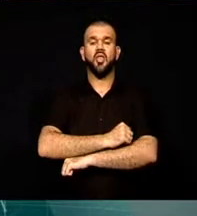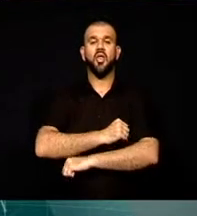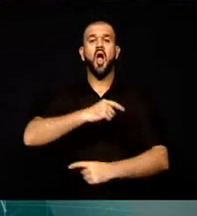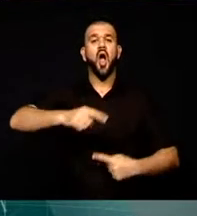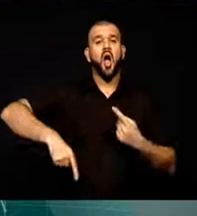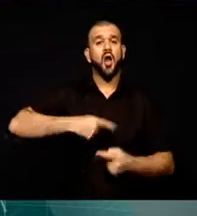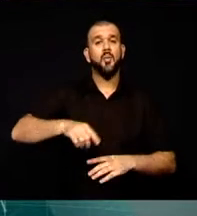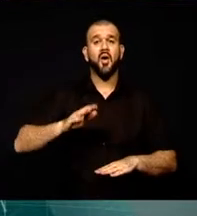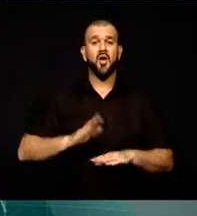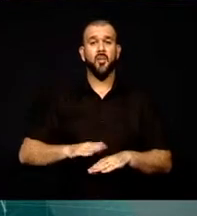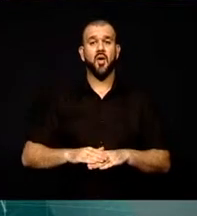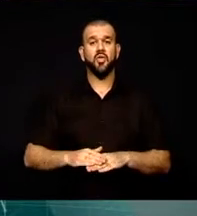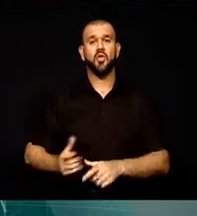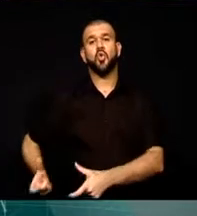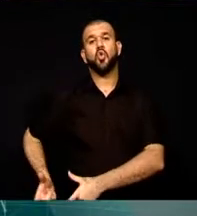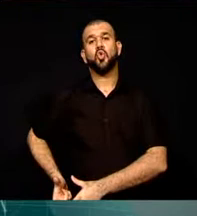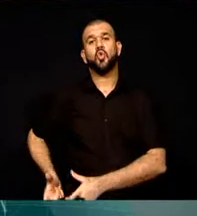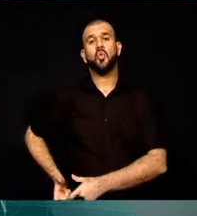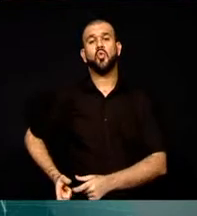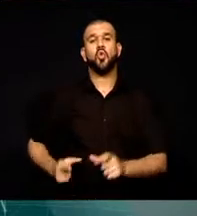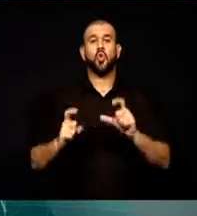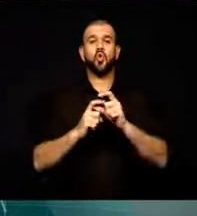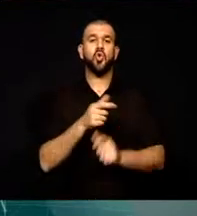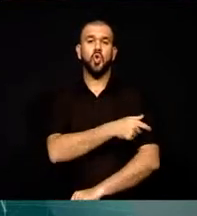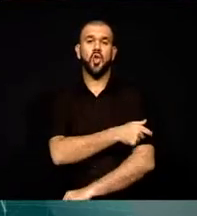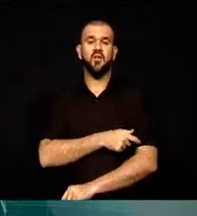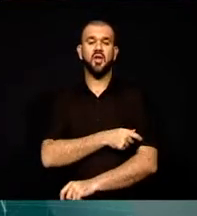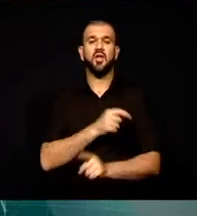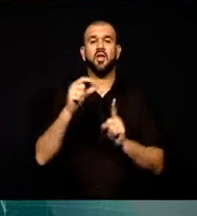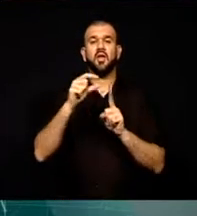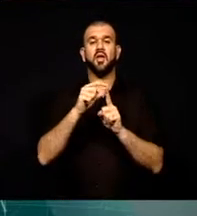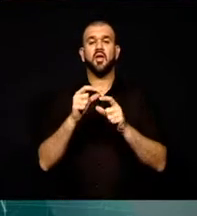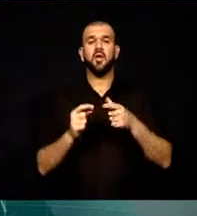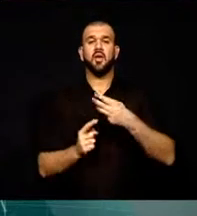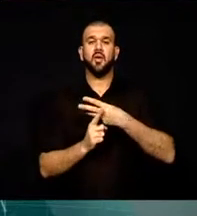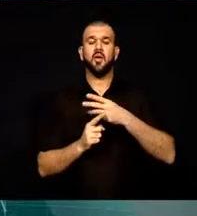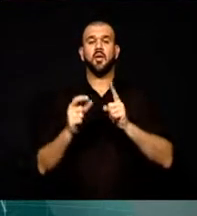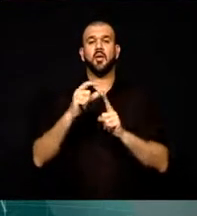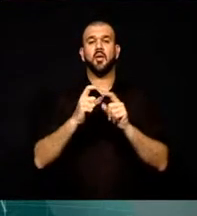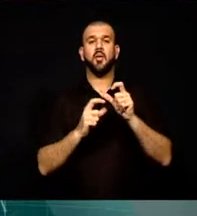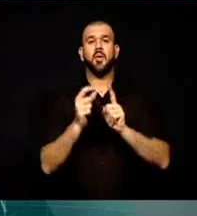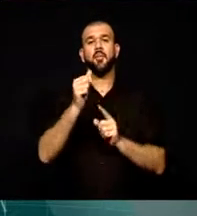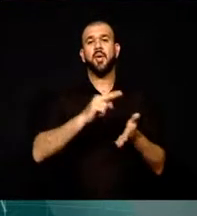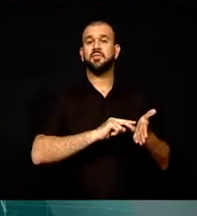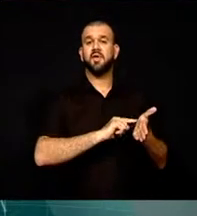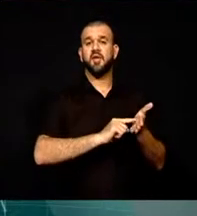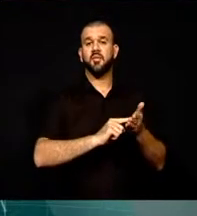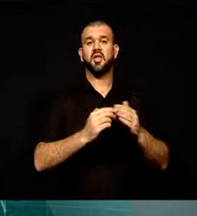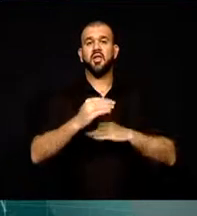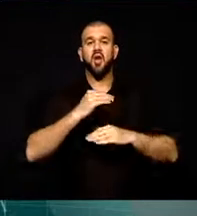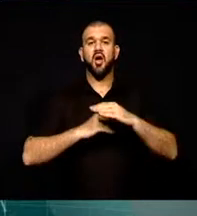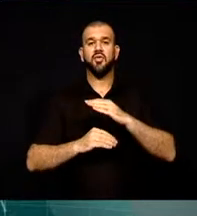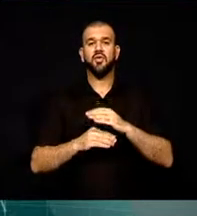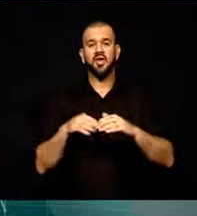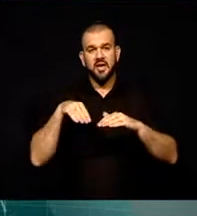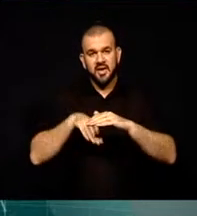kamyonda arama yapan gümrük görevlileri, Pepsi etiketinin altında gizlenmiş 48 bin